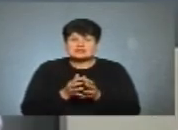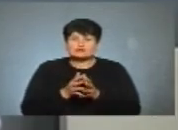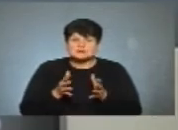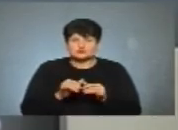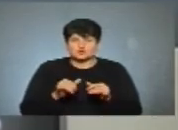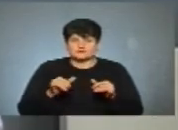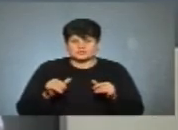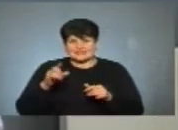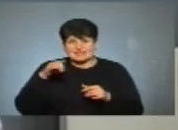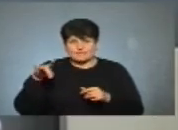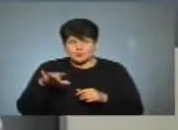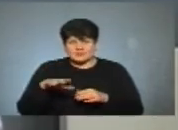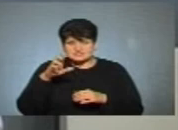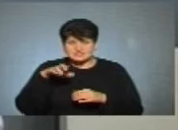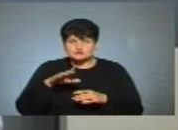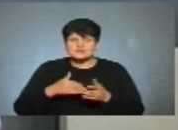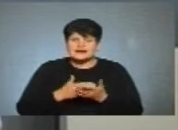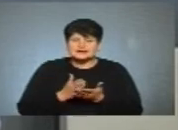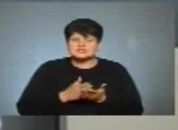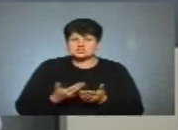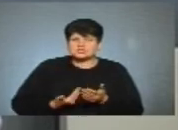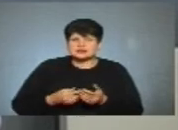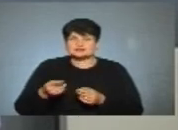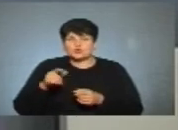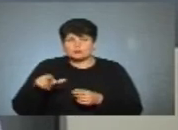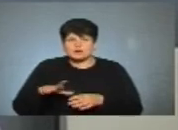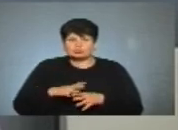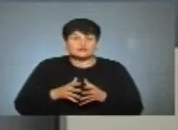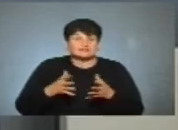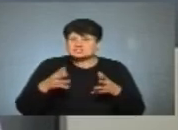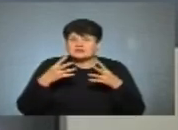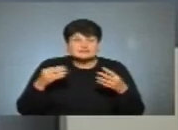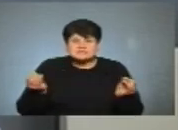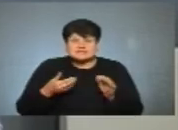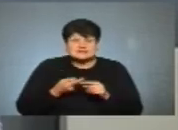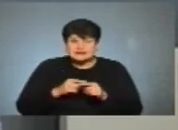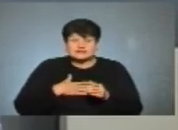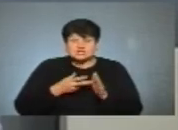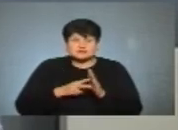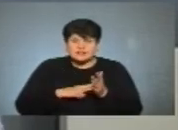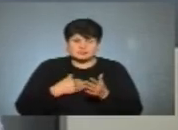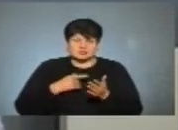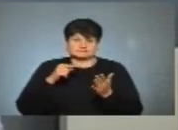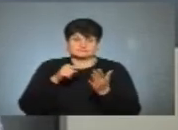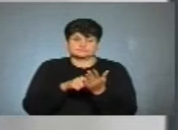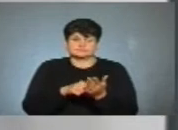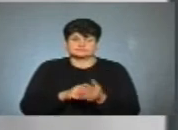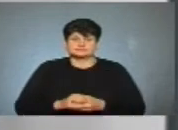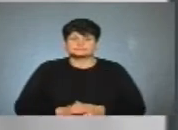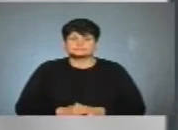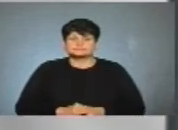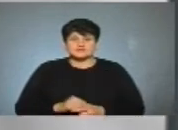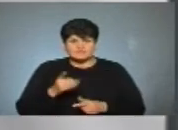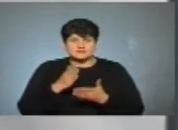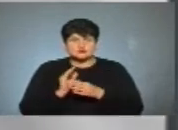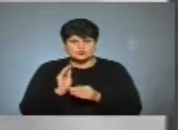розвинутих європейських країн, для того, щоб якість життя у тернополян, у українців була вища. Ось і все. Ось це наш план, ось це наша основна стратегія. Пане Василю, вам є